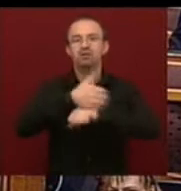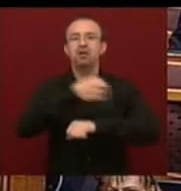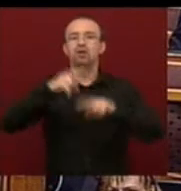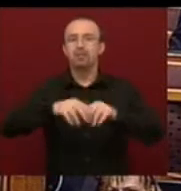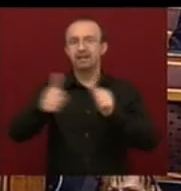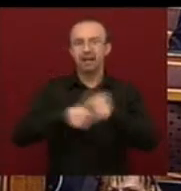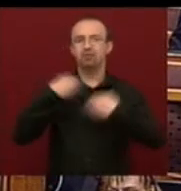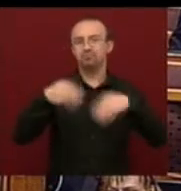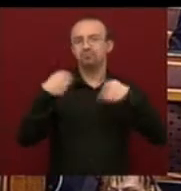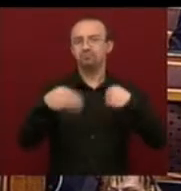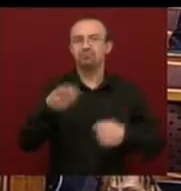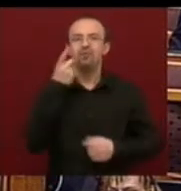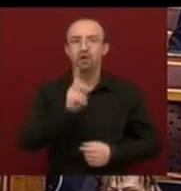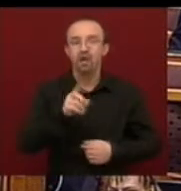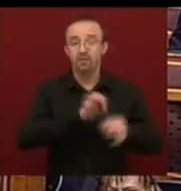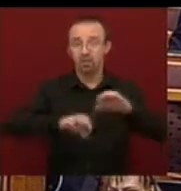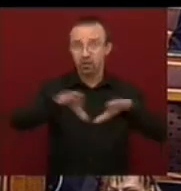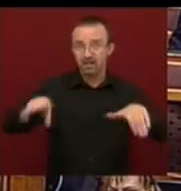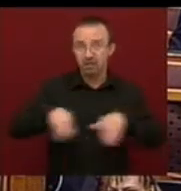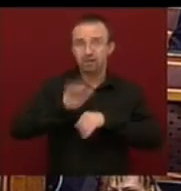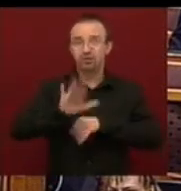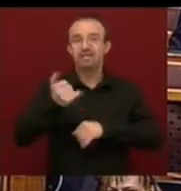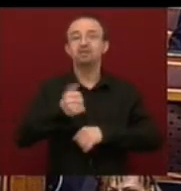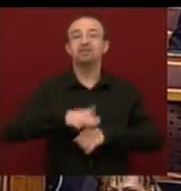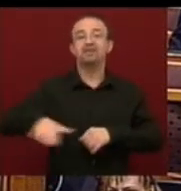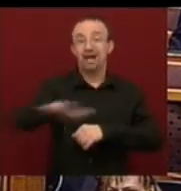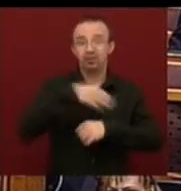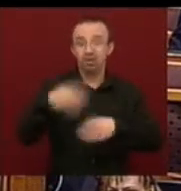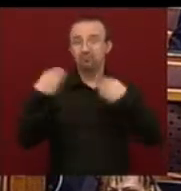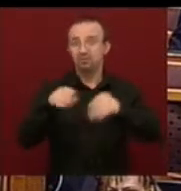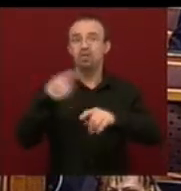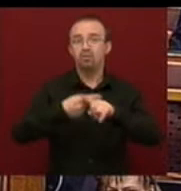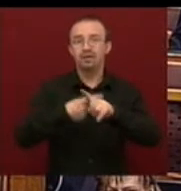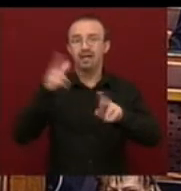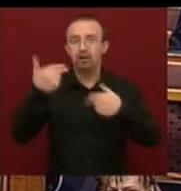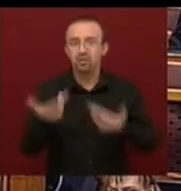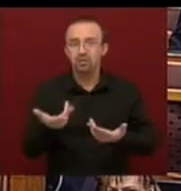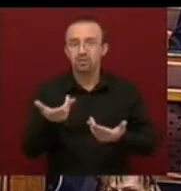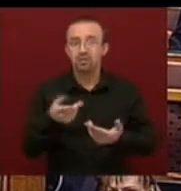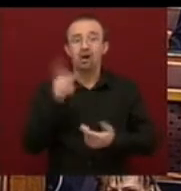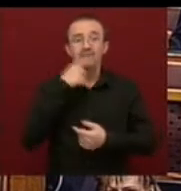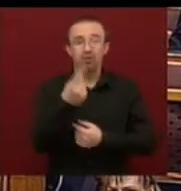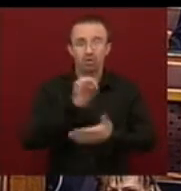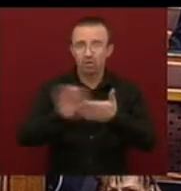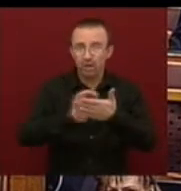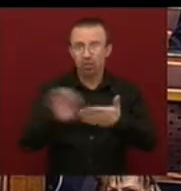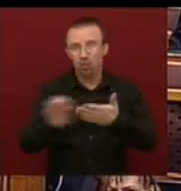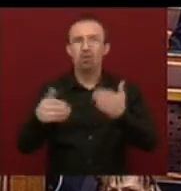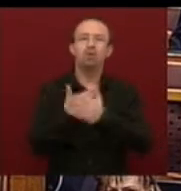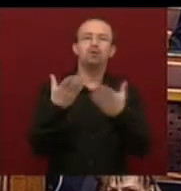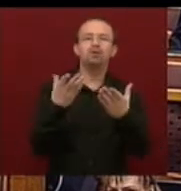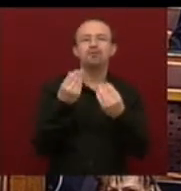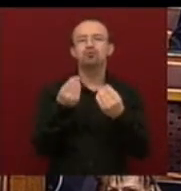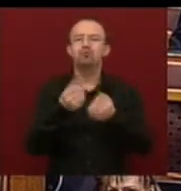kérjen ma szót és számoljon be. Mind az országgyűlésnek, mind pedig a magyar társadalomnak ezzel kapcsolatos politikájukról. És az, amit önök a sajtóban mondanak, hogy új típusú